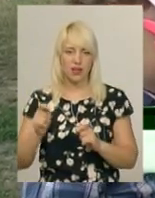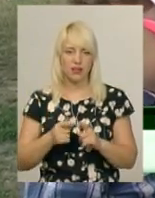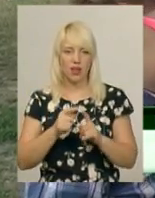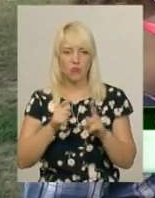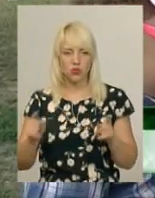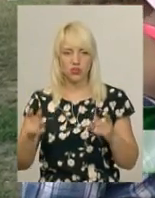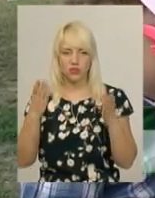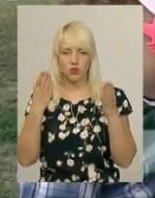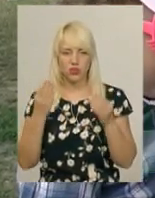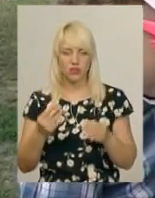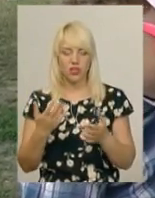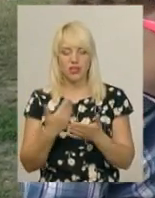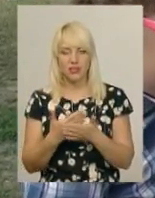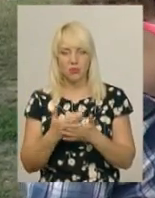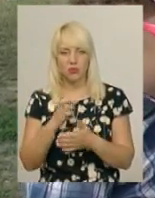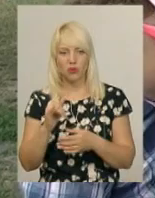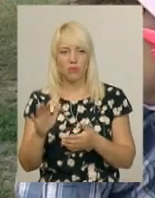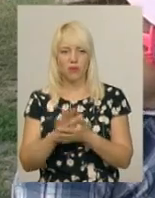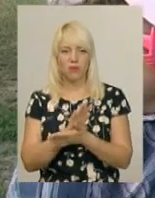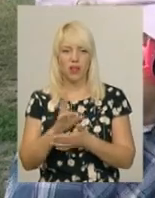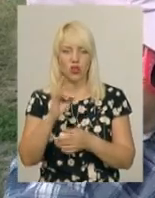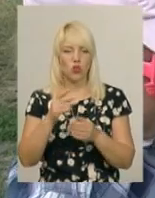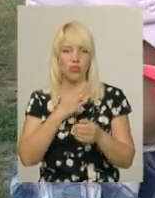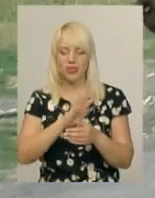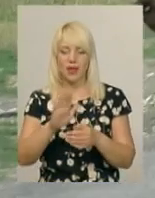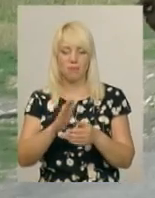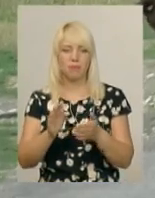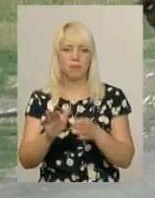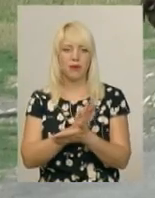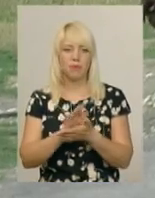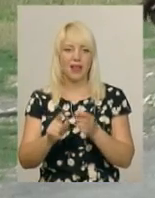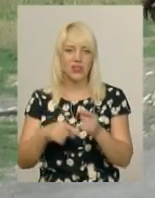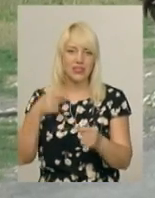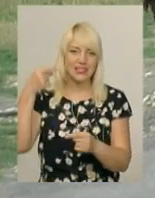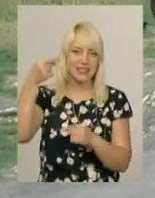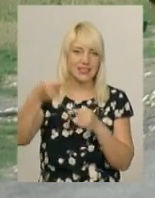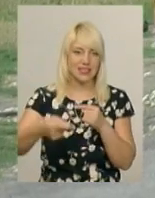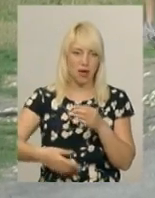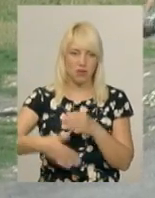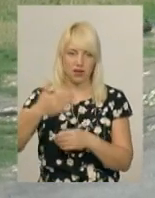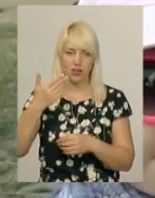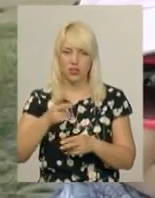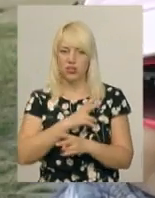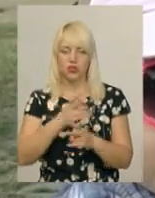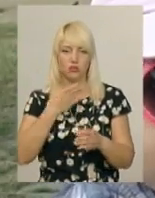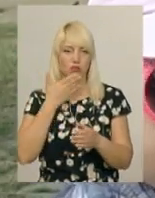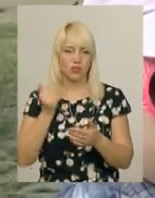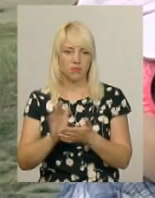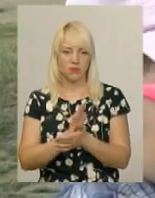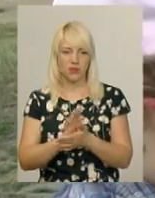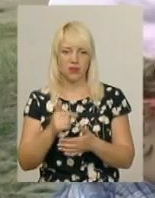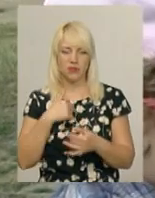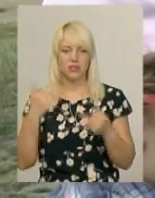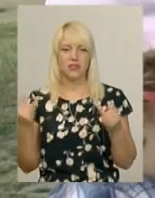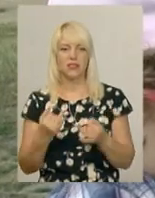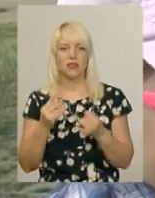нібито прибрали, але не прибрали за тим парканом. Стан жахливий, його ніхто не прибирає. Мені просто